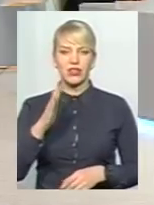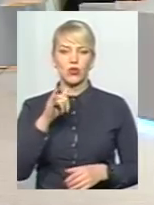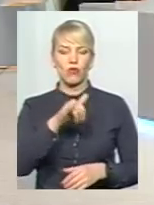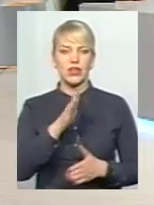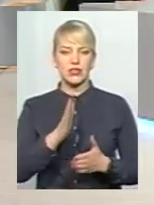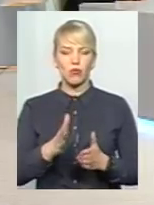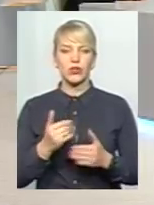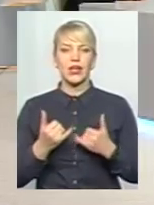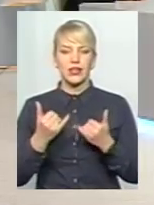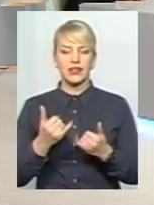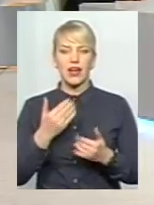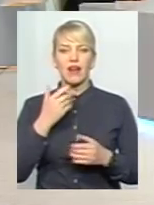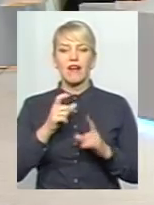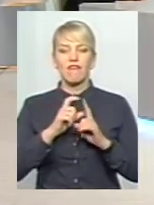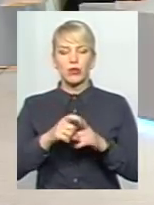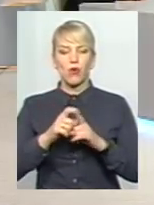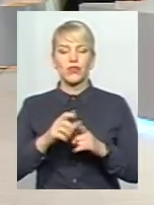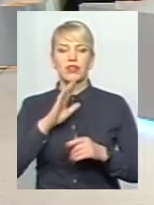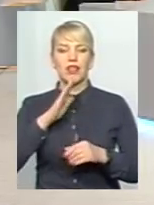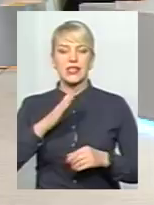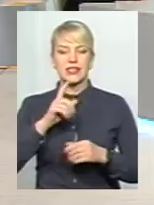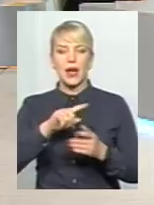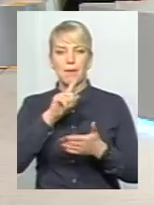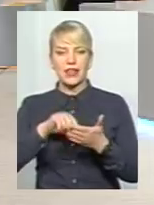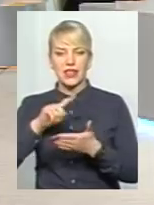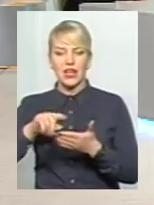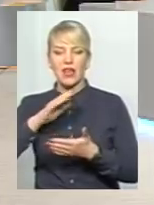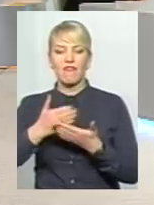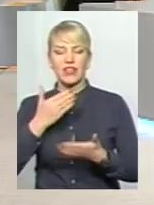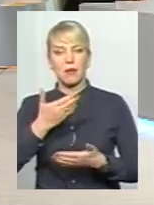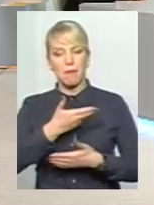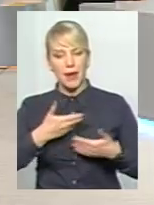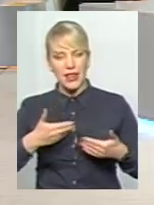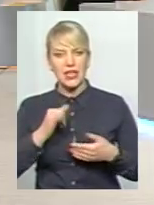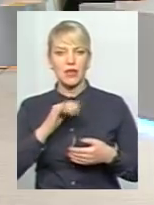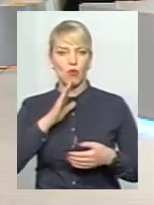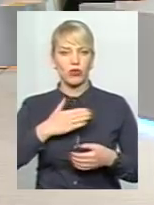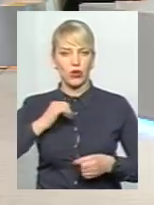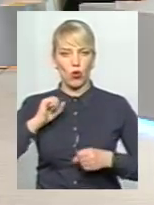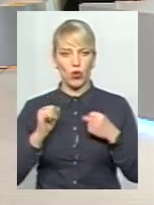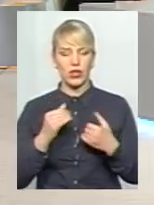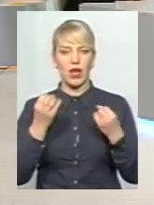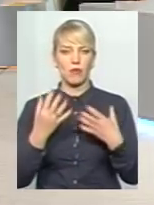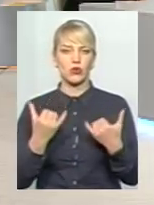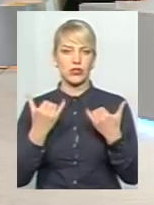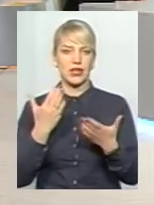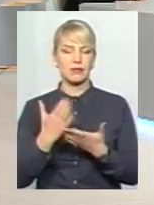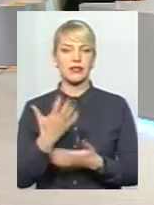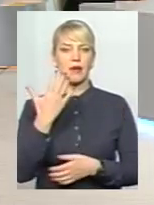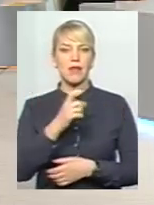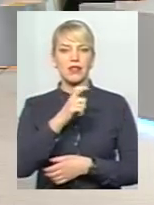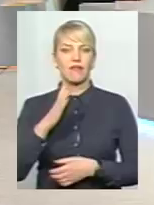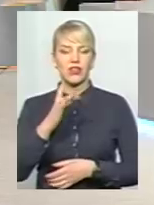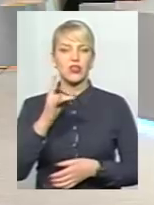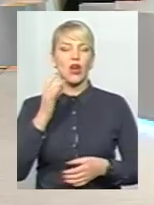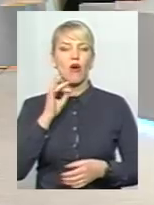відповідей на запитання і від мене, від моїх колег, і від інших представників громадськості. А просто зараз маєте 5 хвилин на